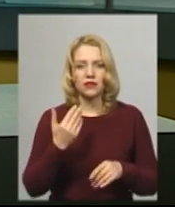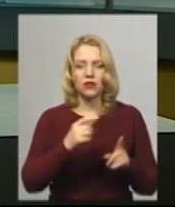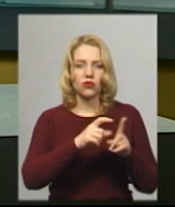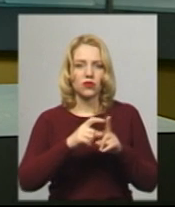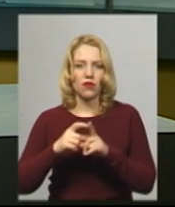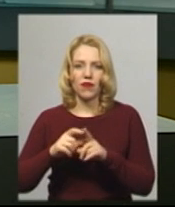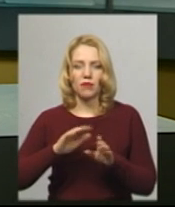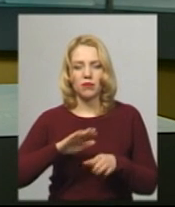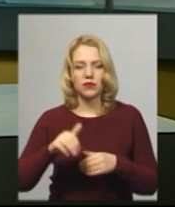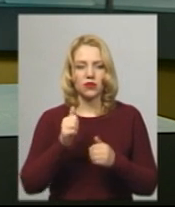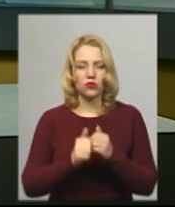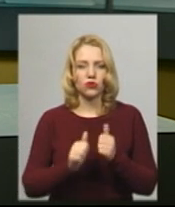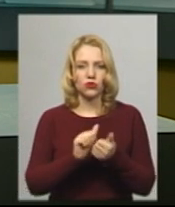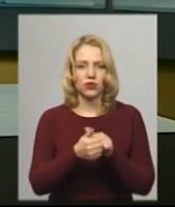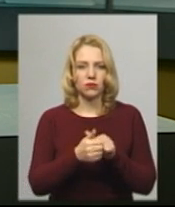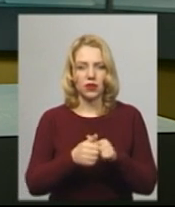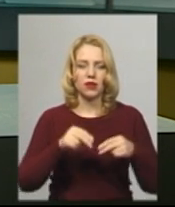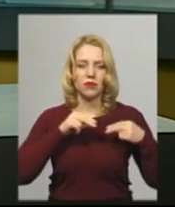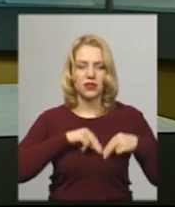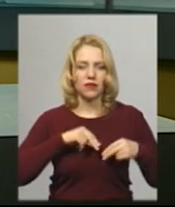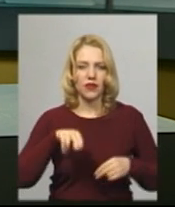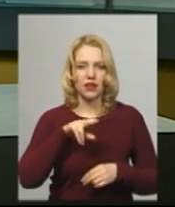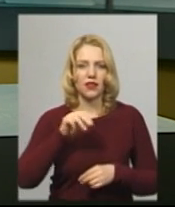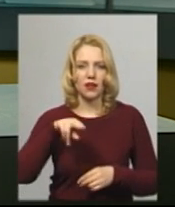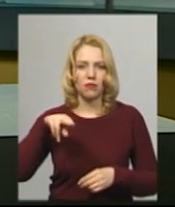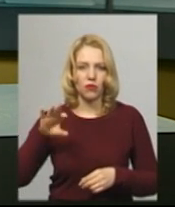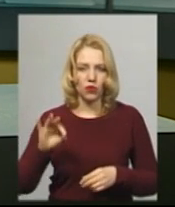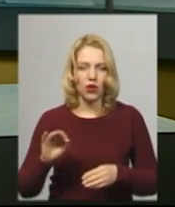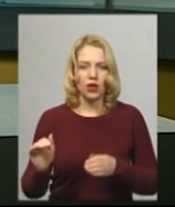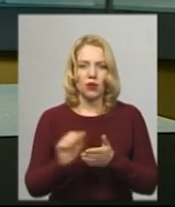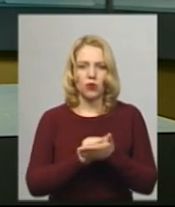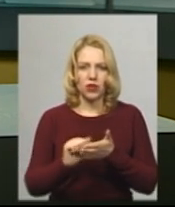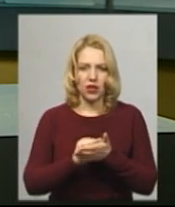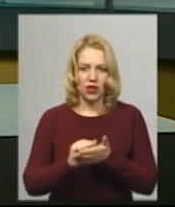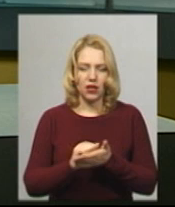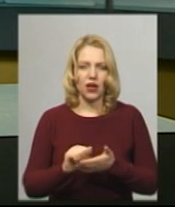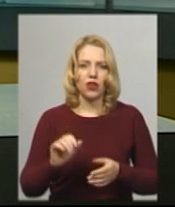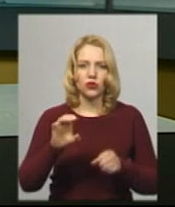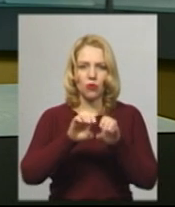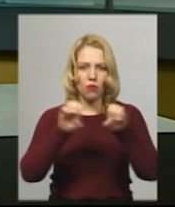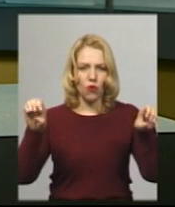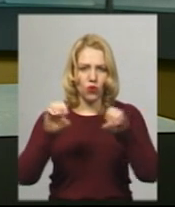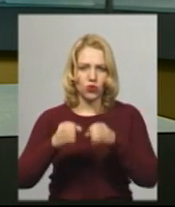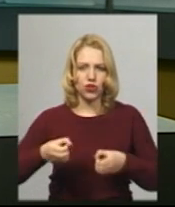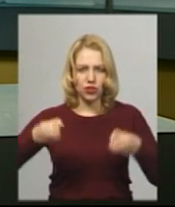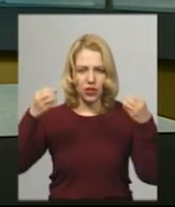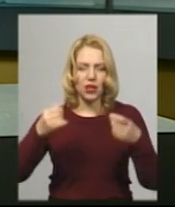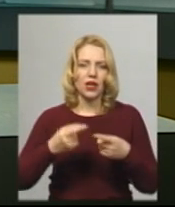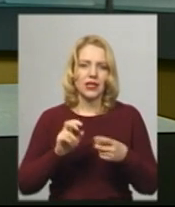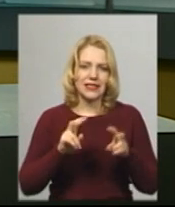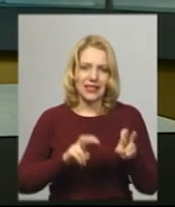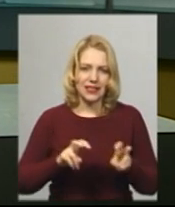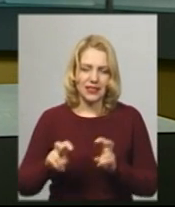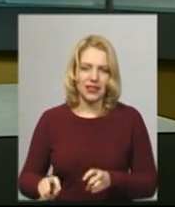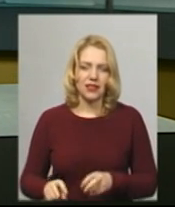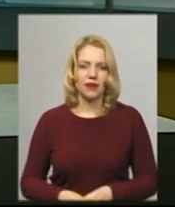його словами, після кожної зміни працівники депо протирають поручні, сидіння та підлогу спеціальними розчинами. Наша знімальна група бачила,